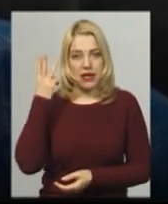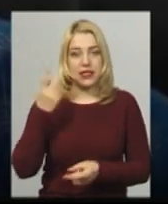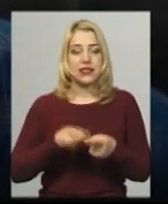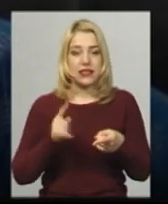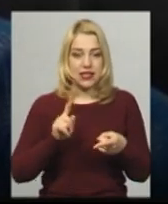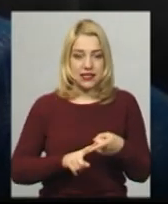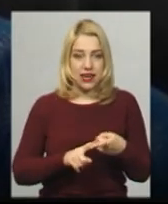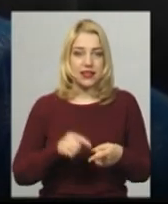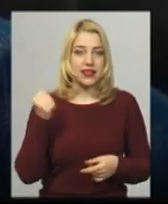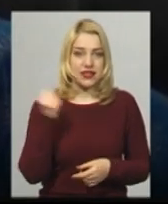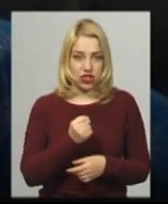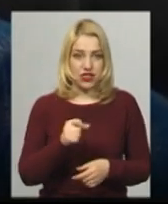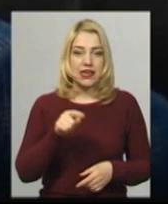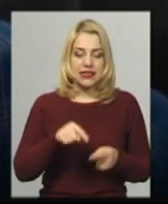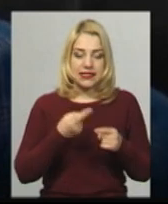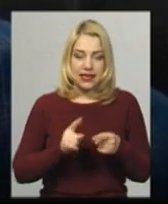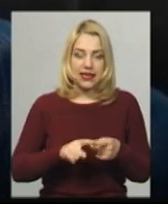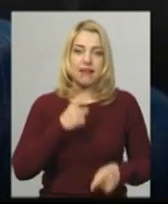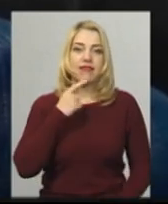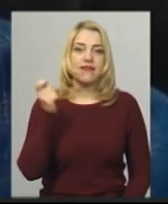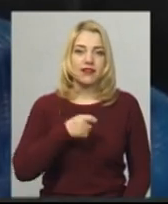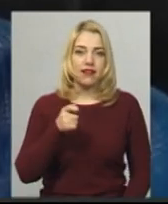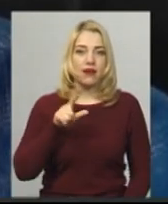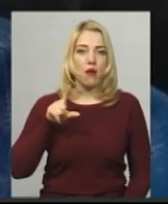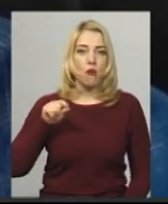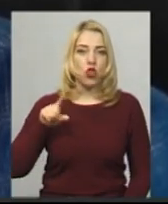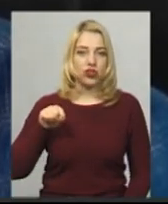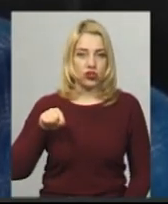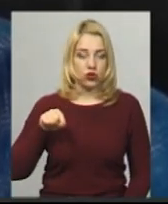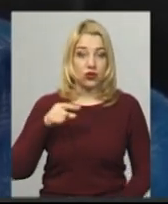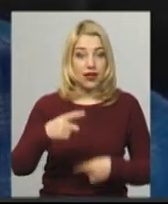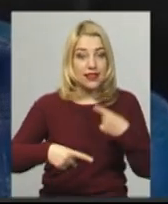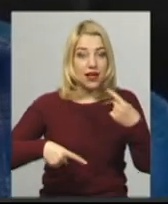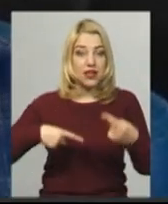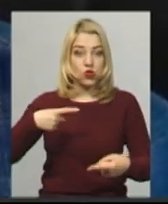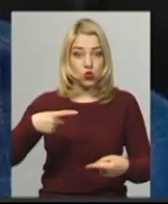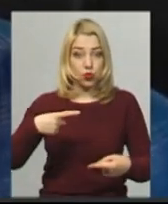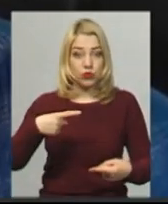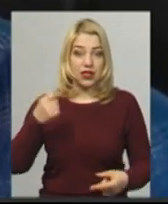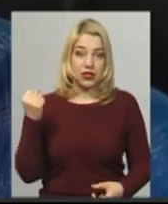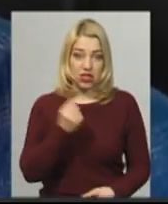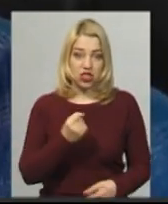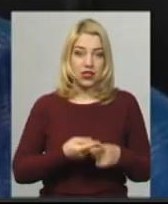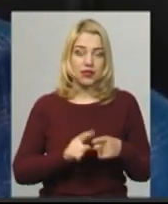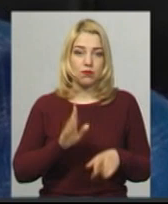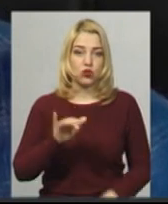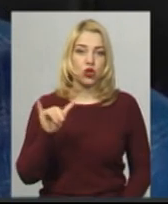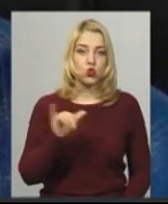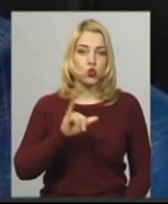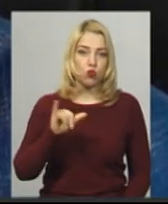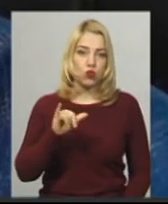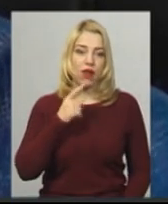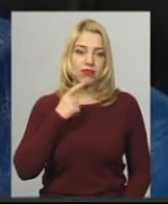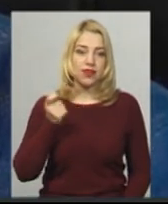тиждень це неділя понеділок і на наступний тиждень це субота неділя.